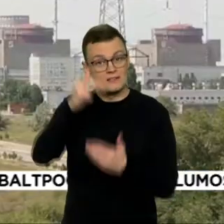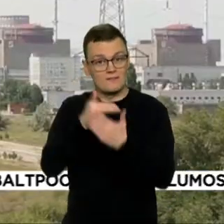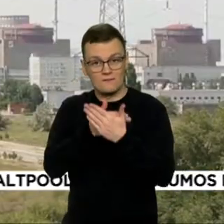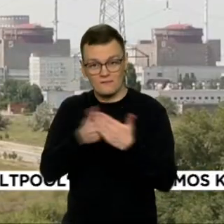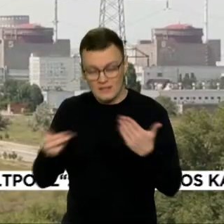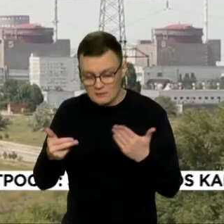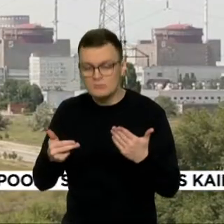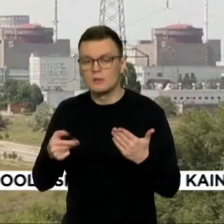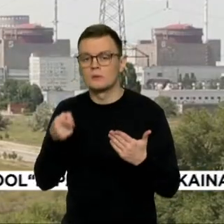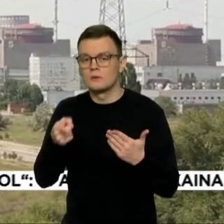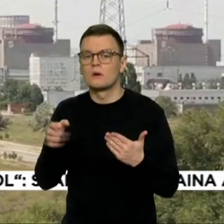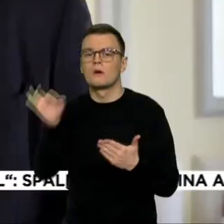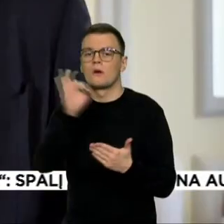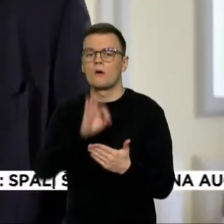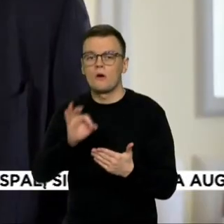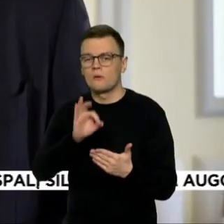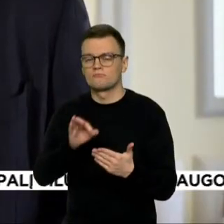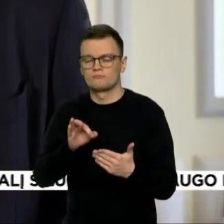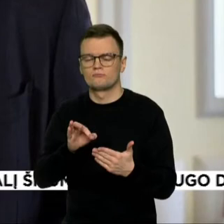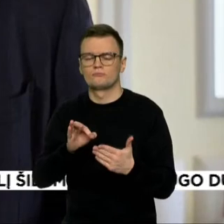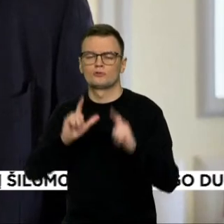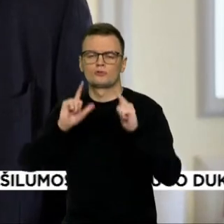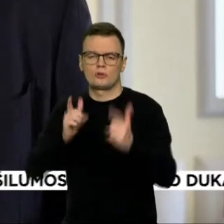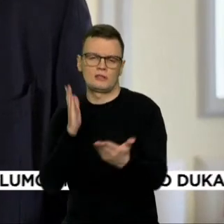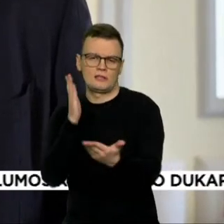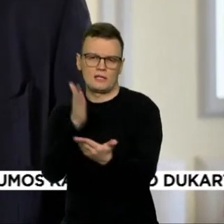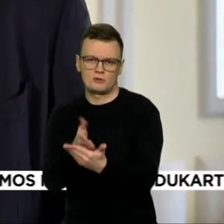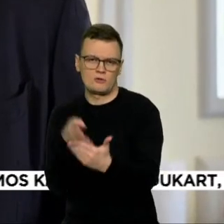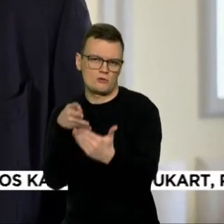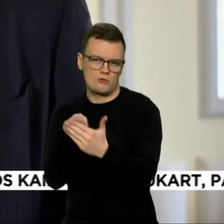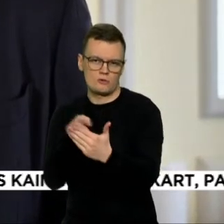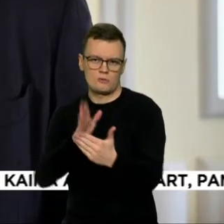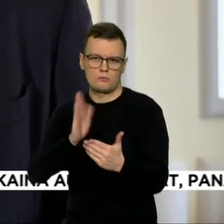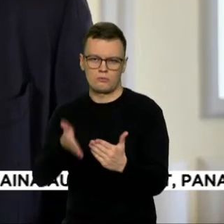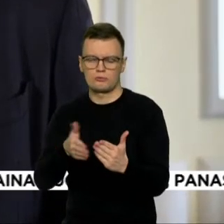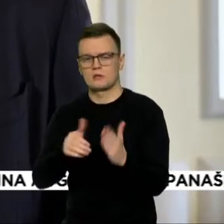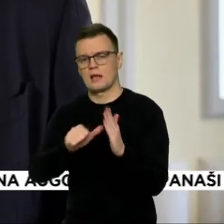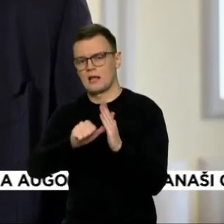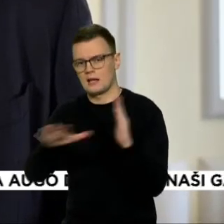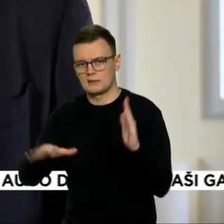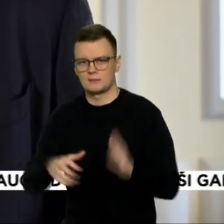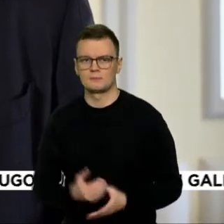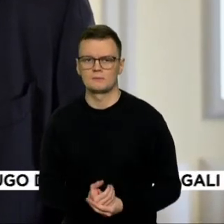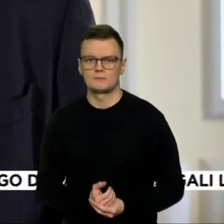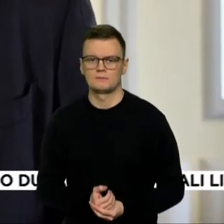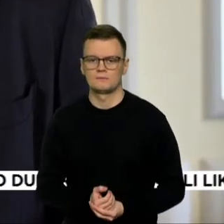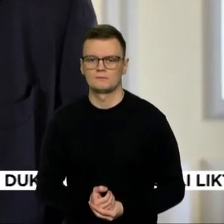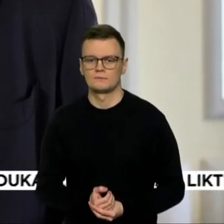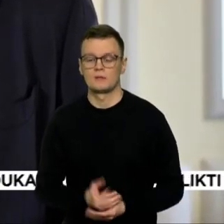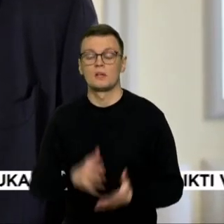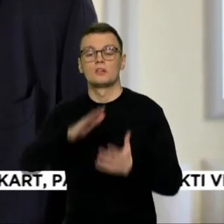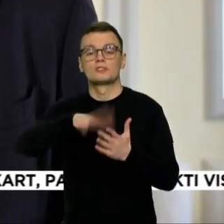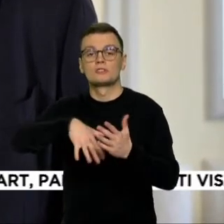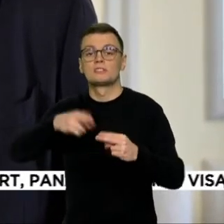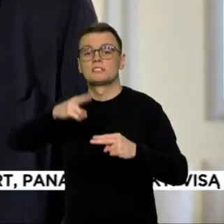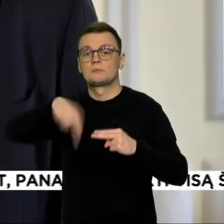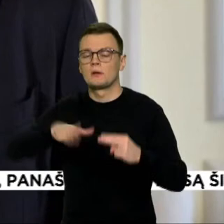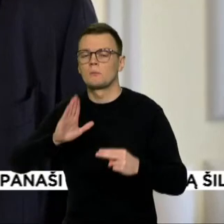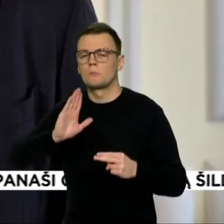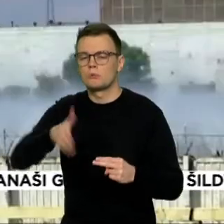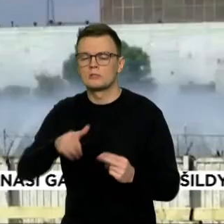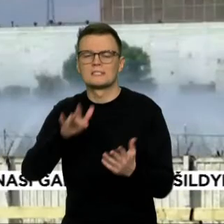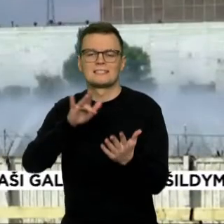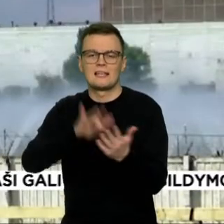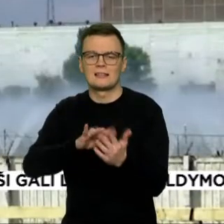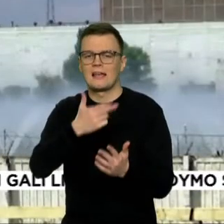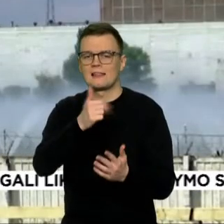elektrinę kontroliuosianti tiesiogiai. Visi tolesni sprendimai dėl elektrinės valdymo bus priimti Centrinio Enerhoatom